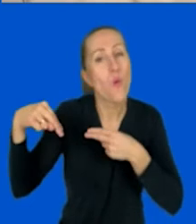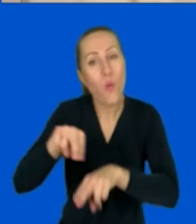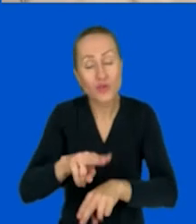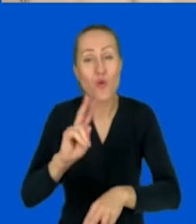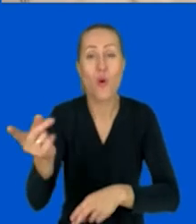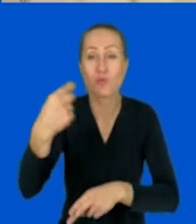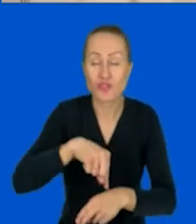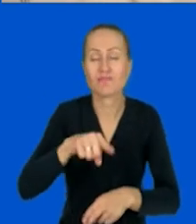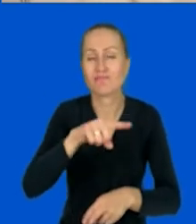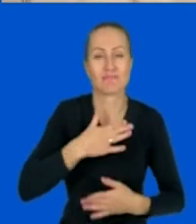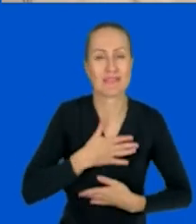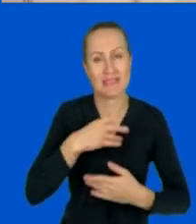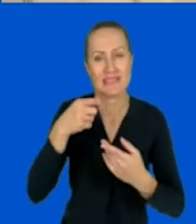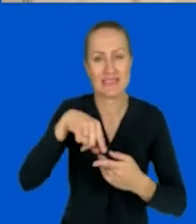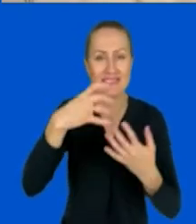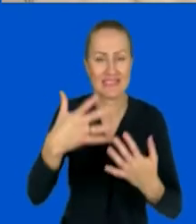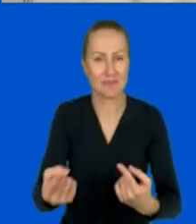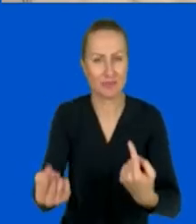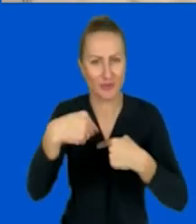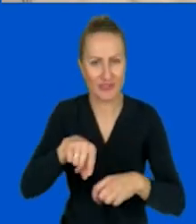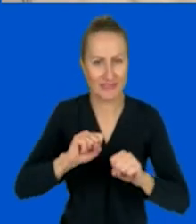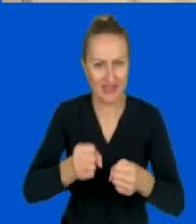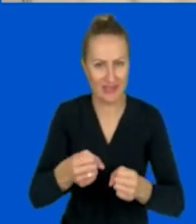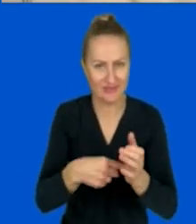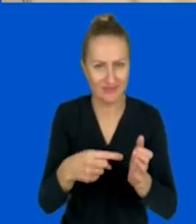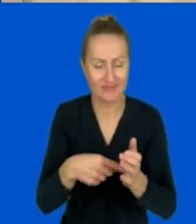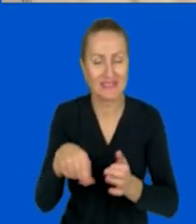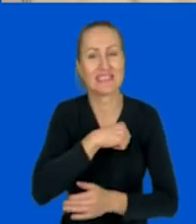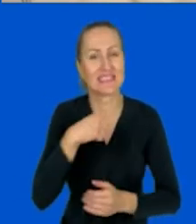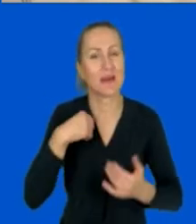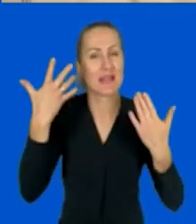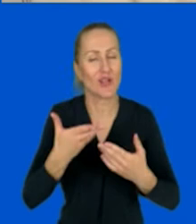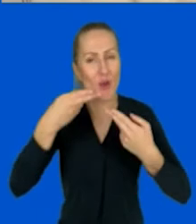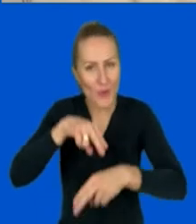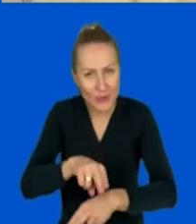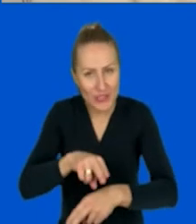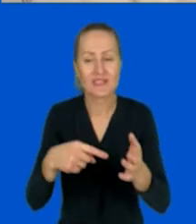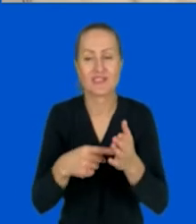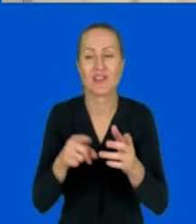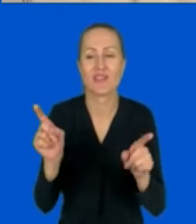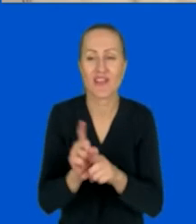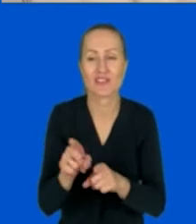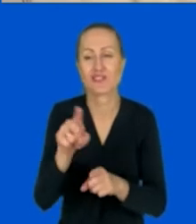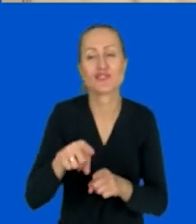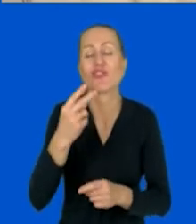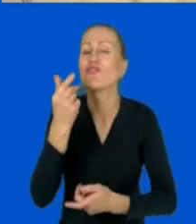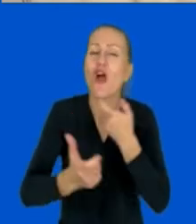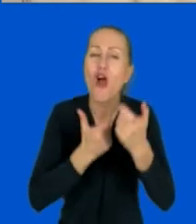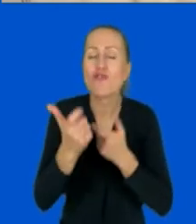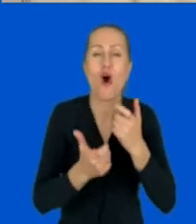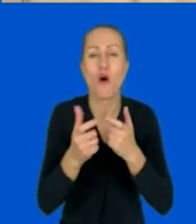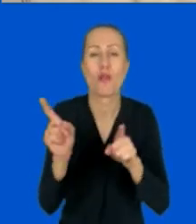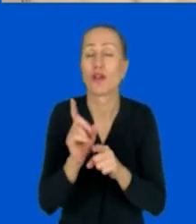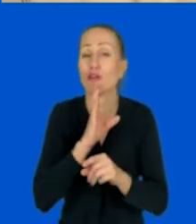zaangażowanie, czyli to, że sami chcą, powinni chcieć w nich uczestniczyć i nie robić czegoś równolegle